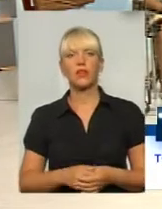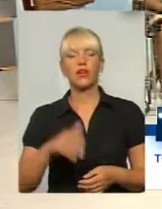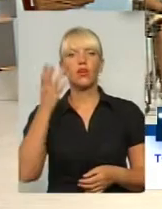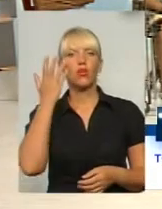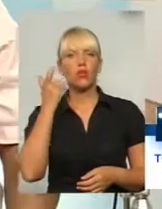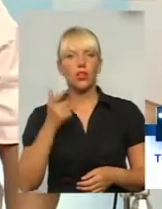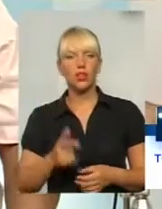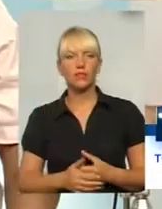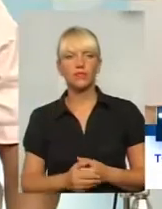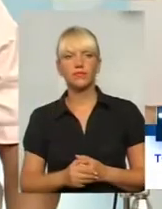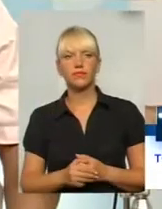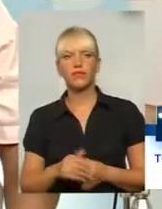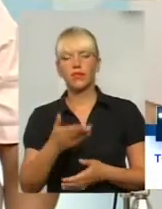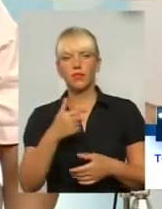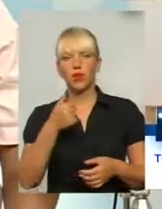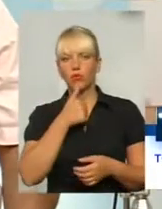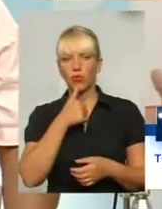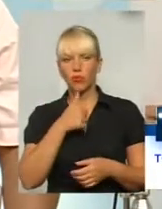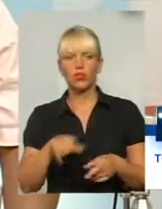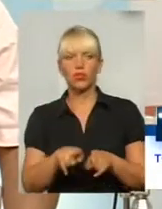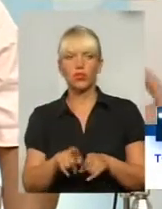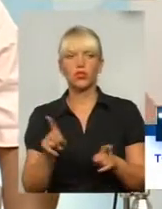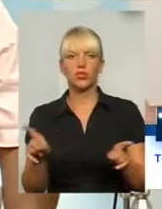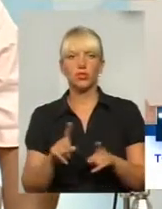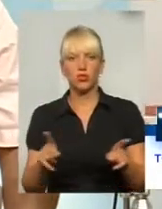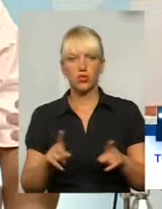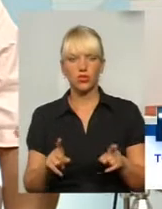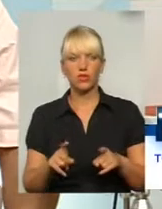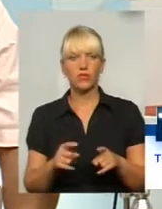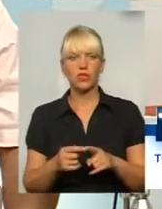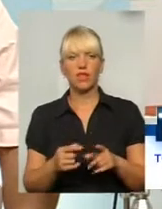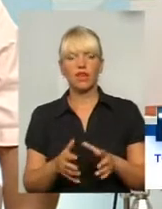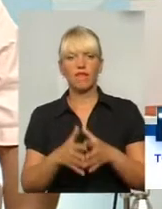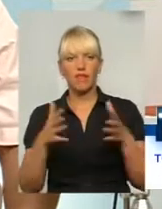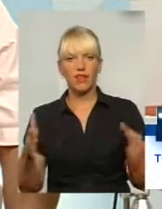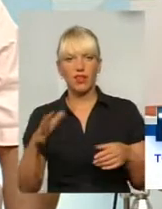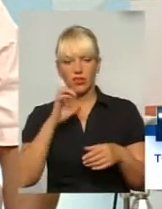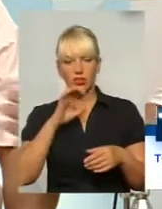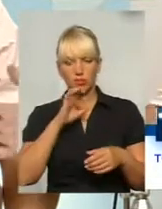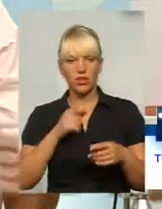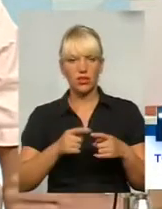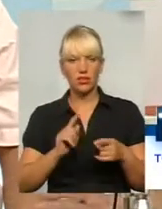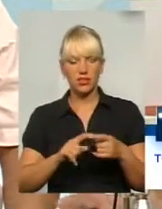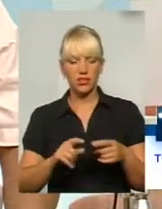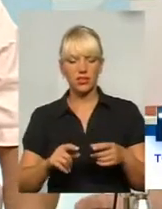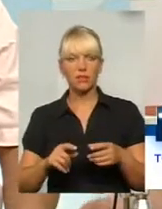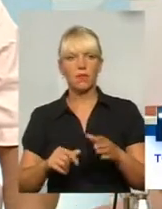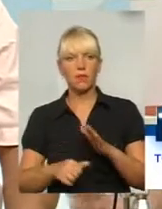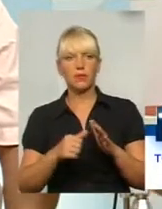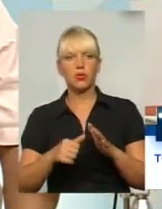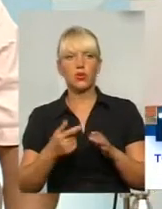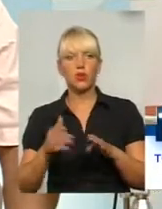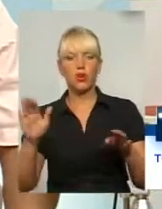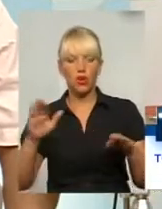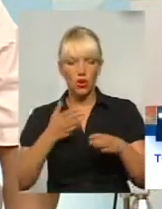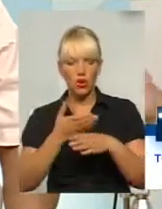Коли ми пробуємо таким чином, якимось чином ці великі стаї зирається, якимось чином розділити, тому що